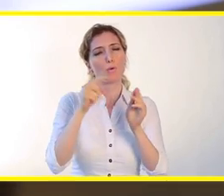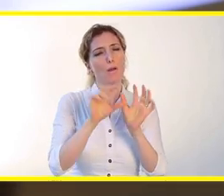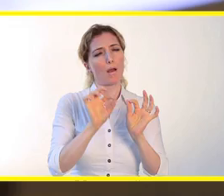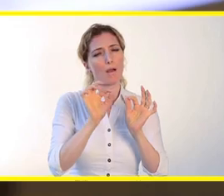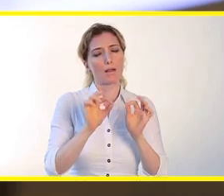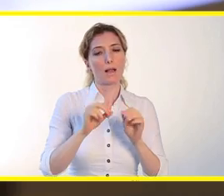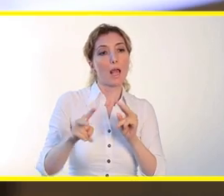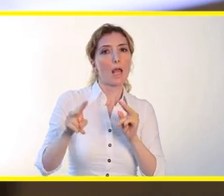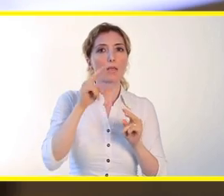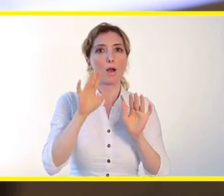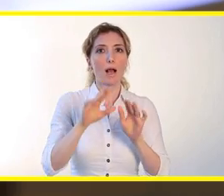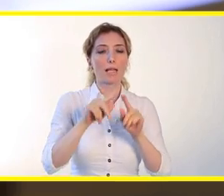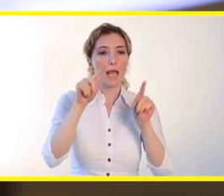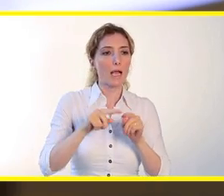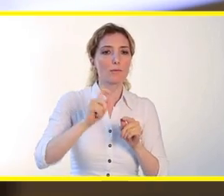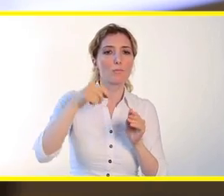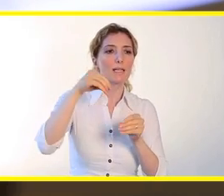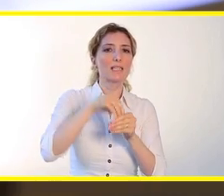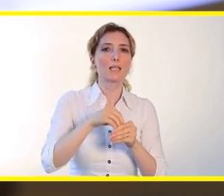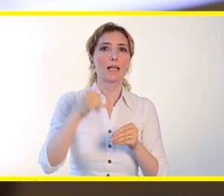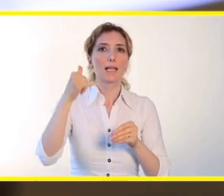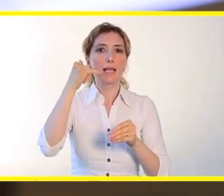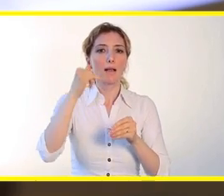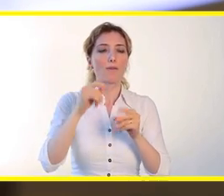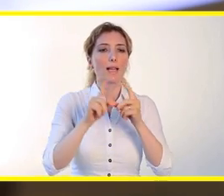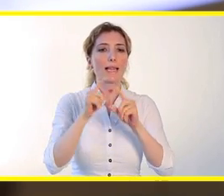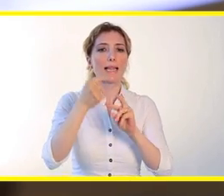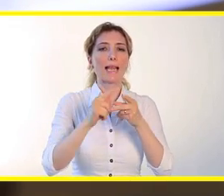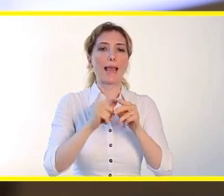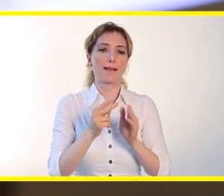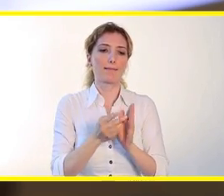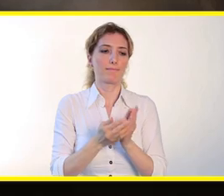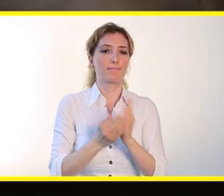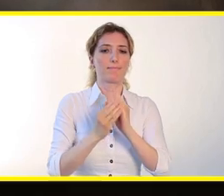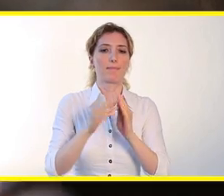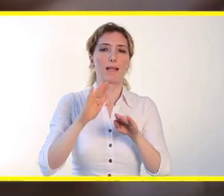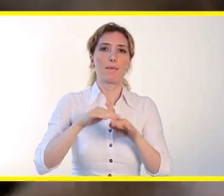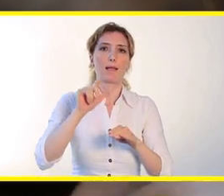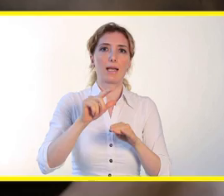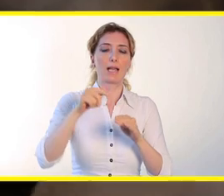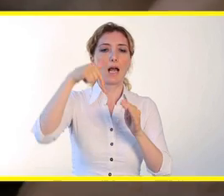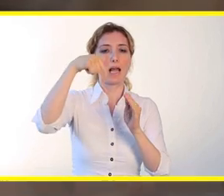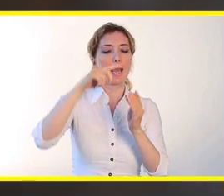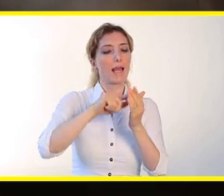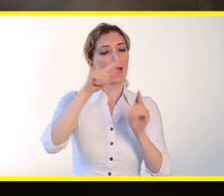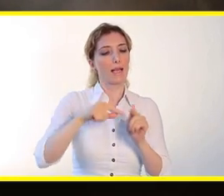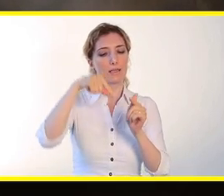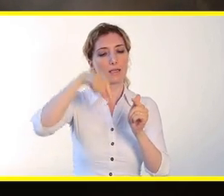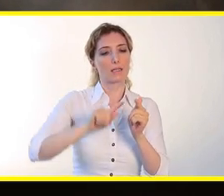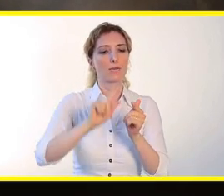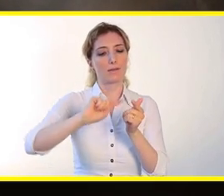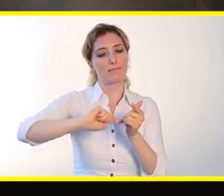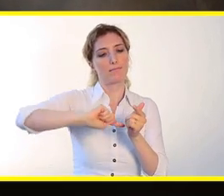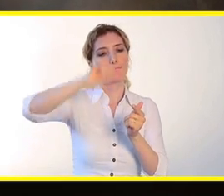modundayken en son kaldığınız ekrana ulaşmak için telefonunuzu dikey konuma getirin ve ekranı aşağıdan yukarı doğru kaydırın.